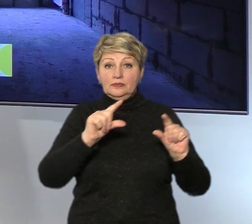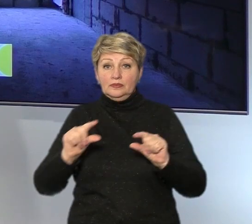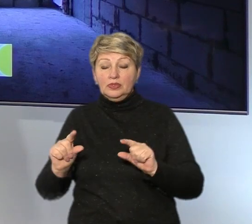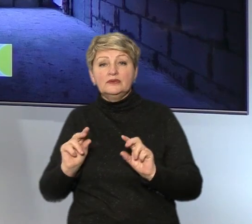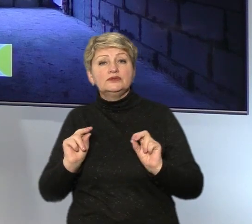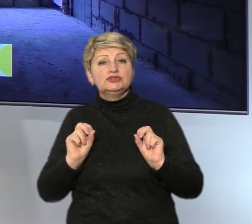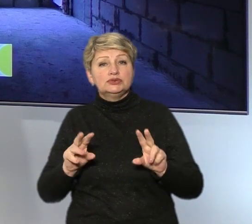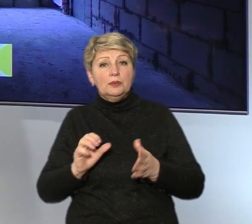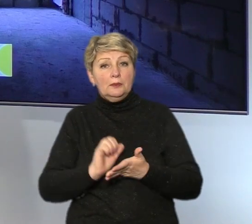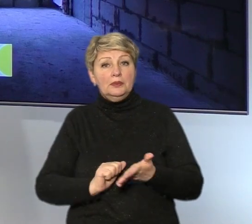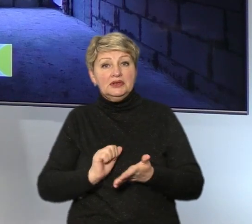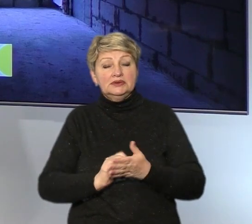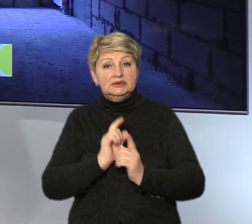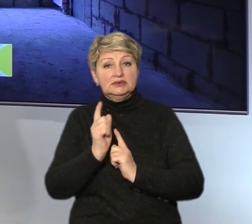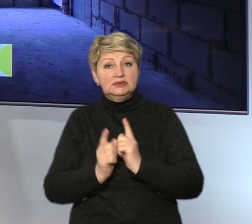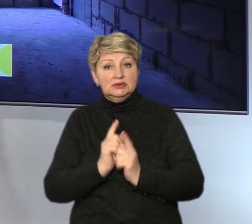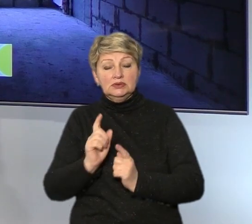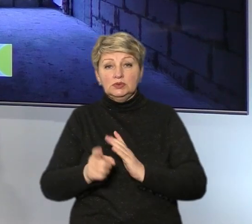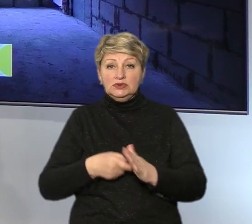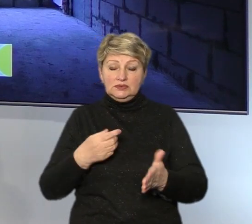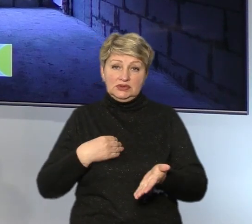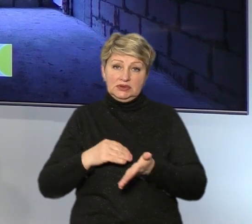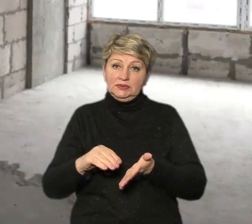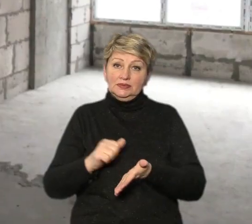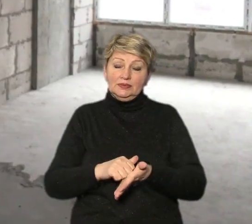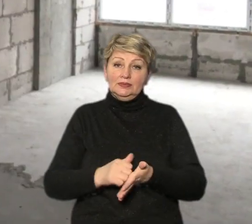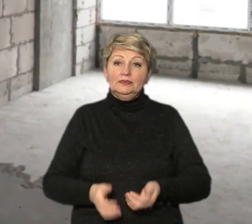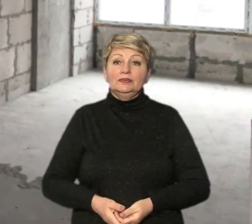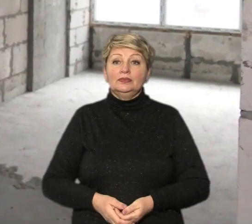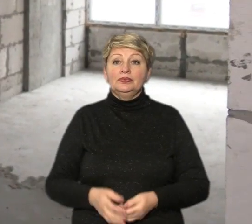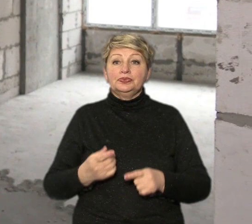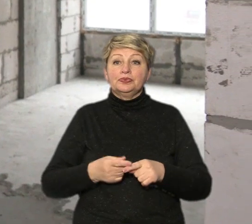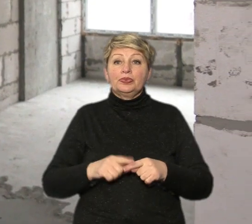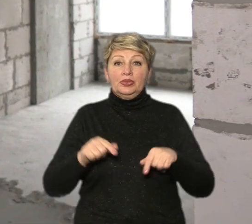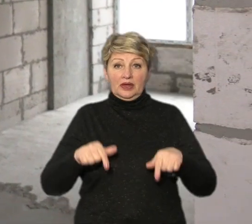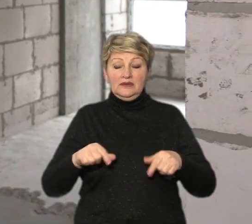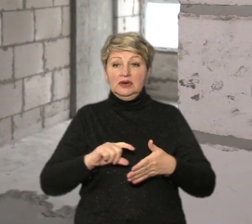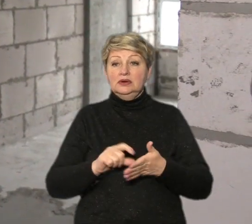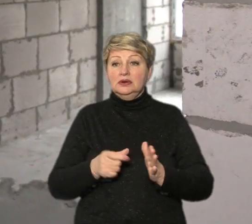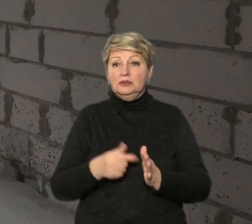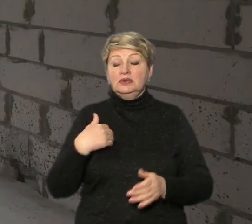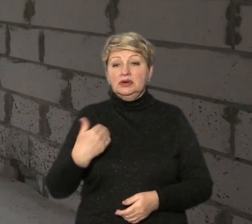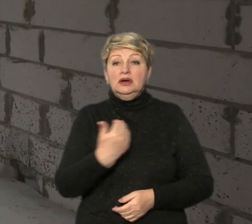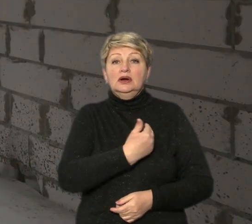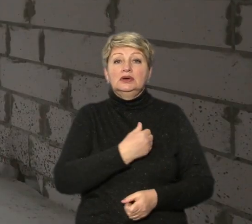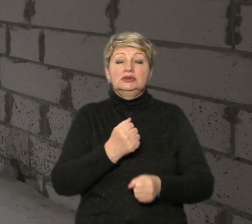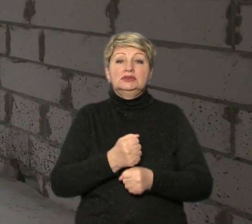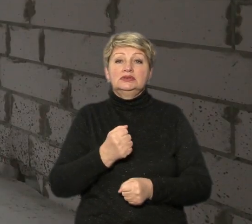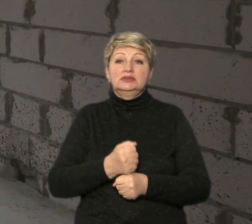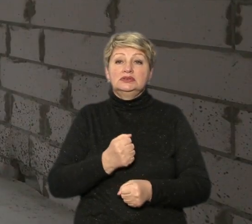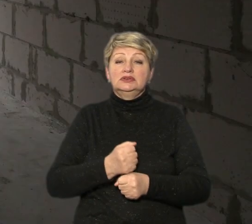чому причини таких змін, дізнавалася Аліна Бережна. У цих кімнатах я хотів з дружини зробити велику гарну